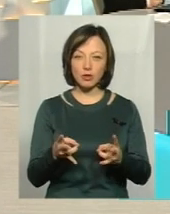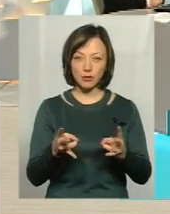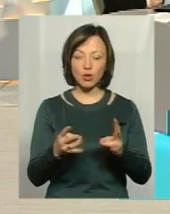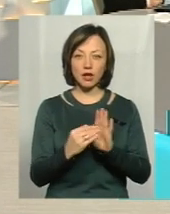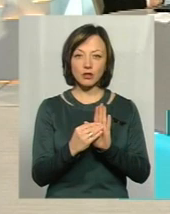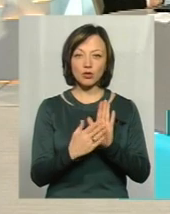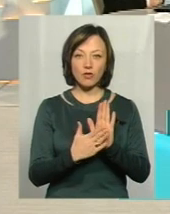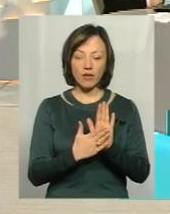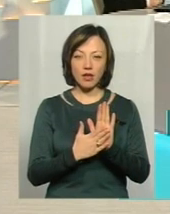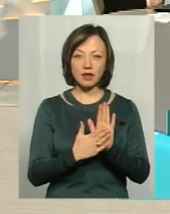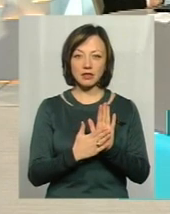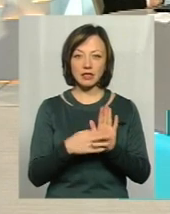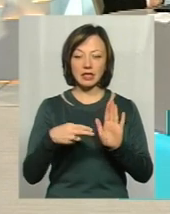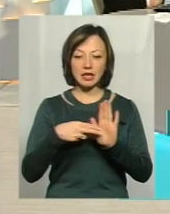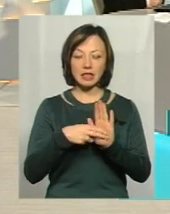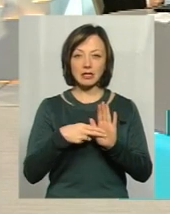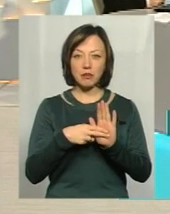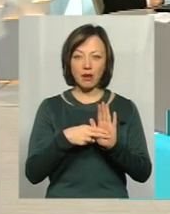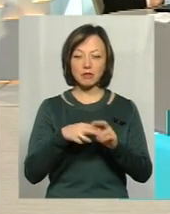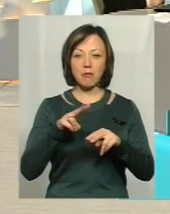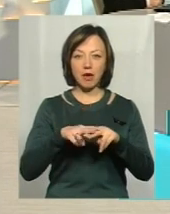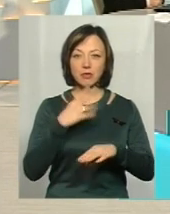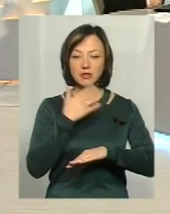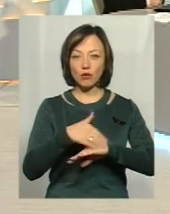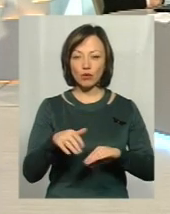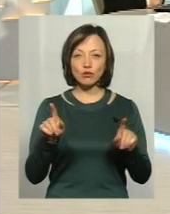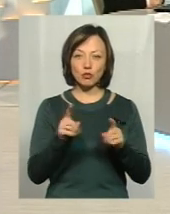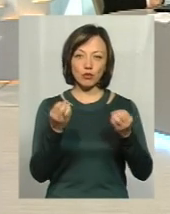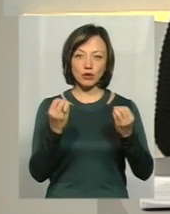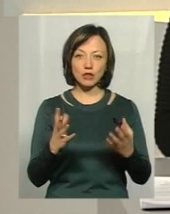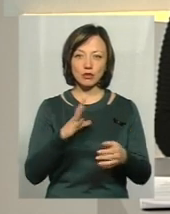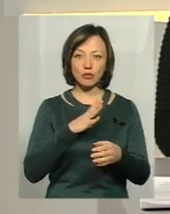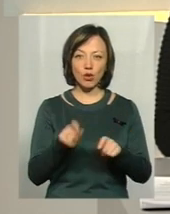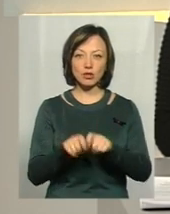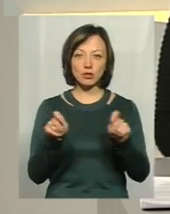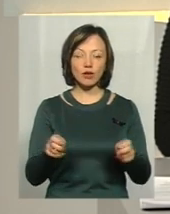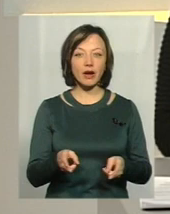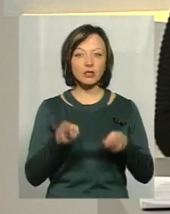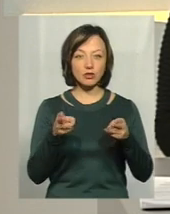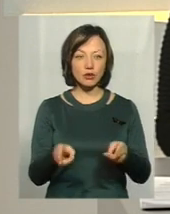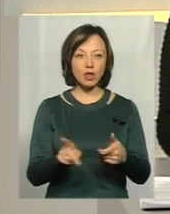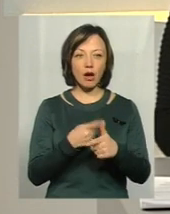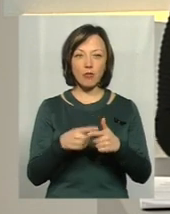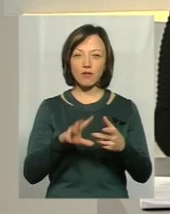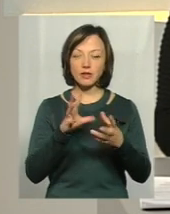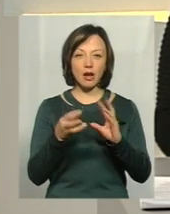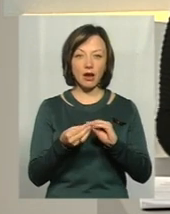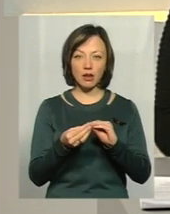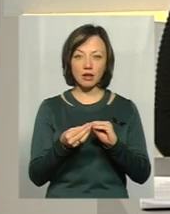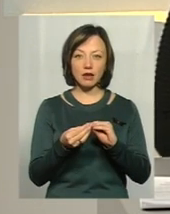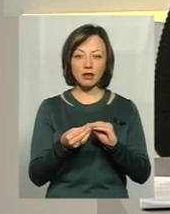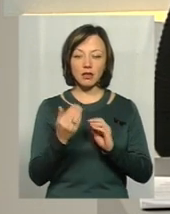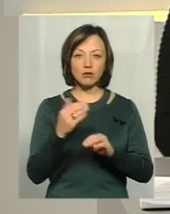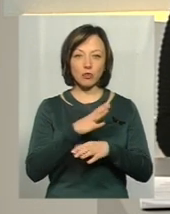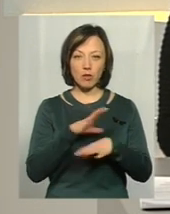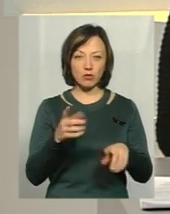потрібно реєструвати сім-карти за паспортом, як за кордоном, щоб простіше було розкривати такі злочини, або взагалі, щоб